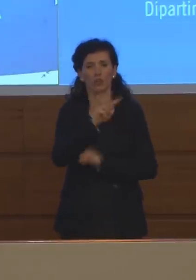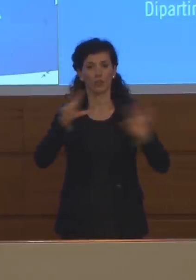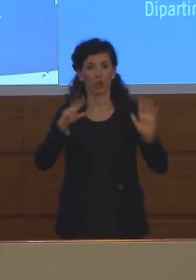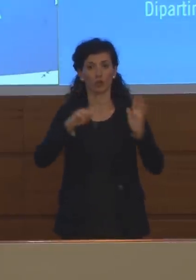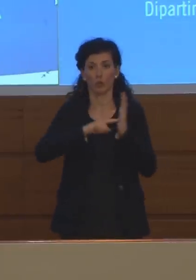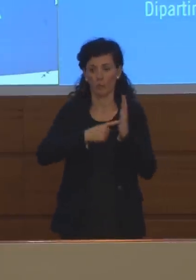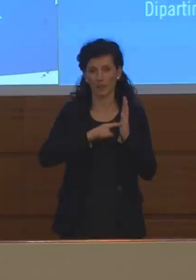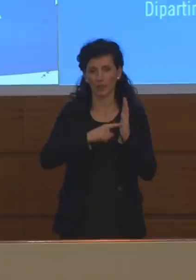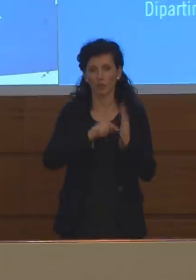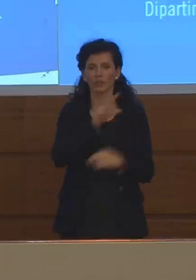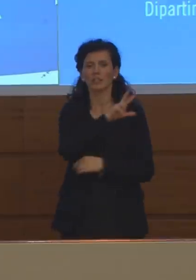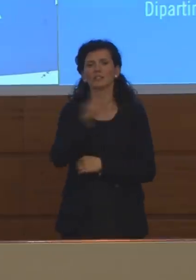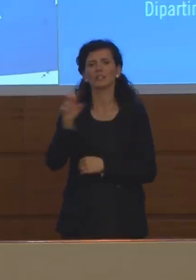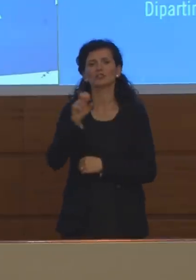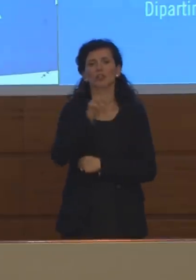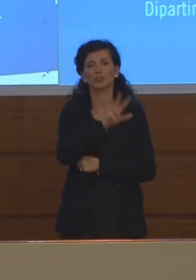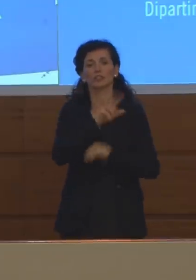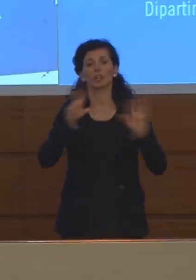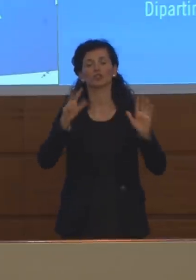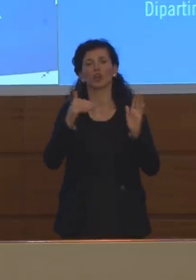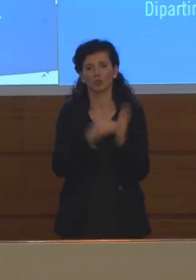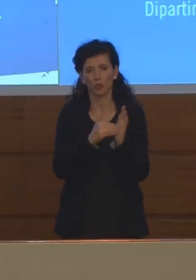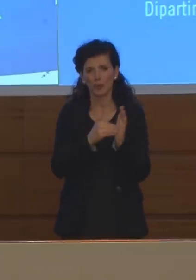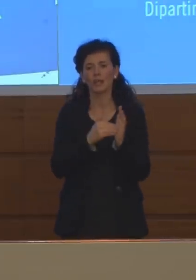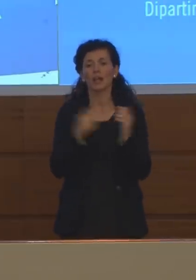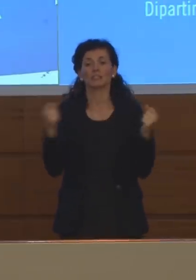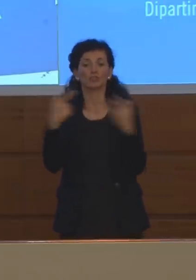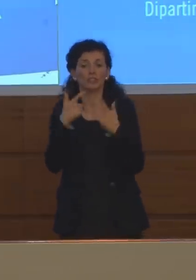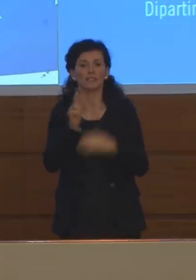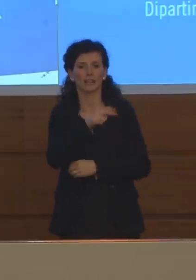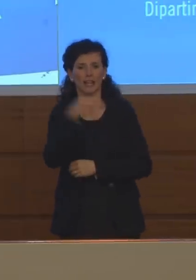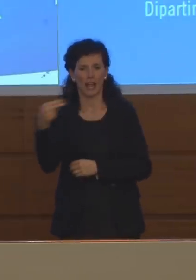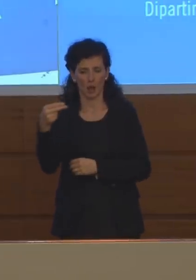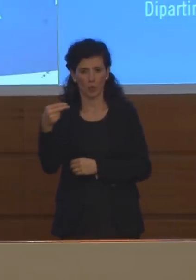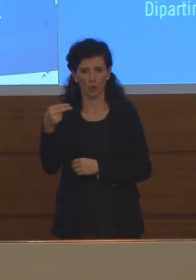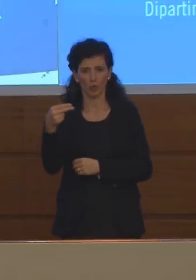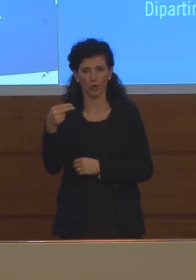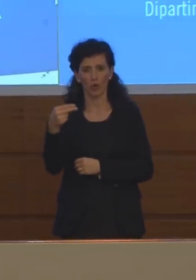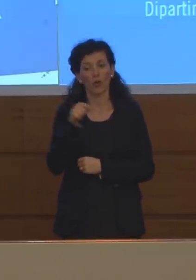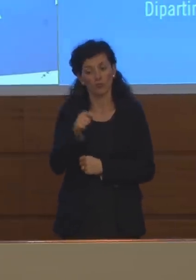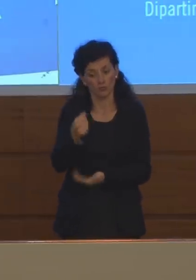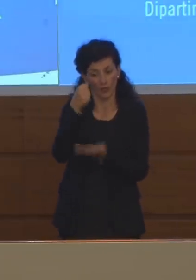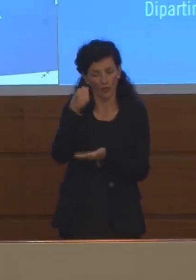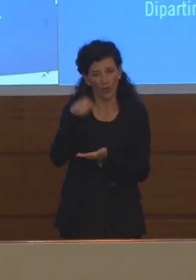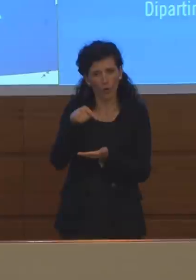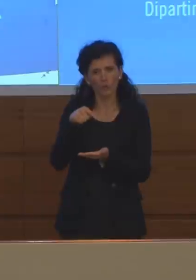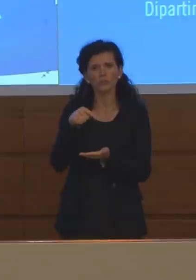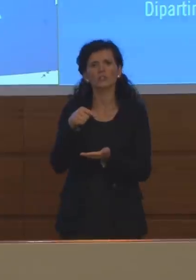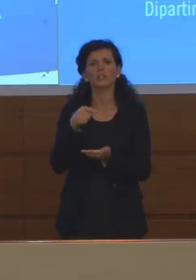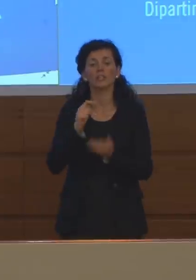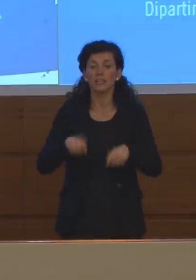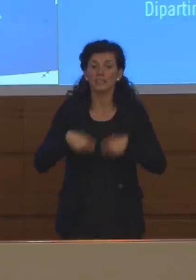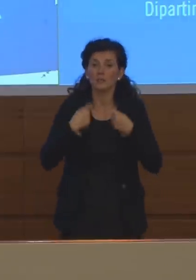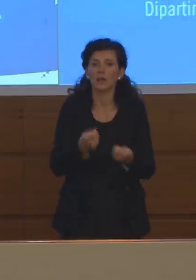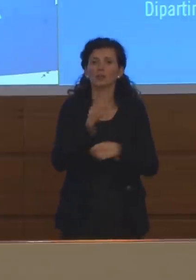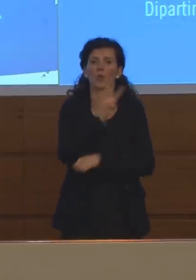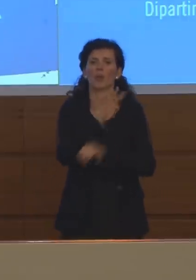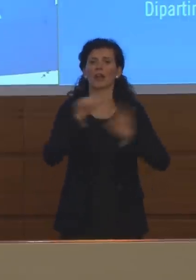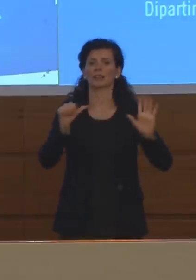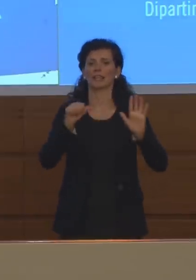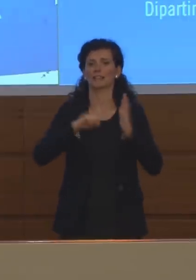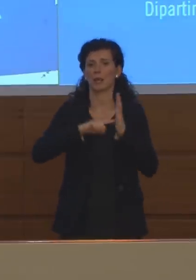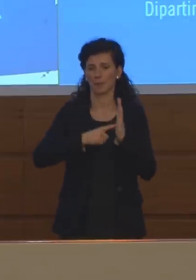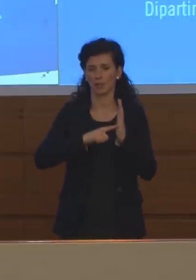.338.017 euro e ne abbiamo spesi 46 milioni